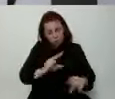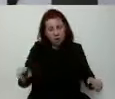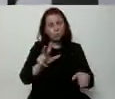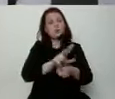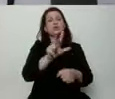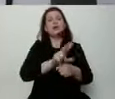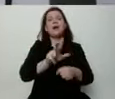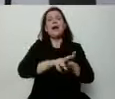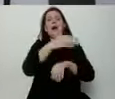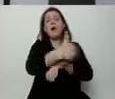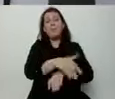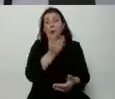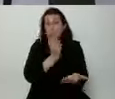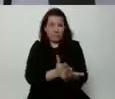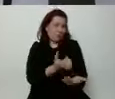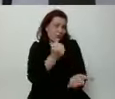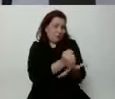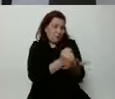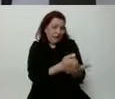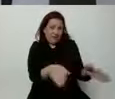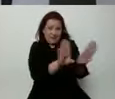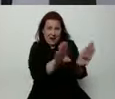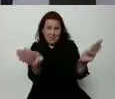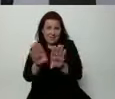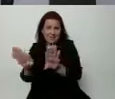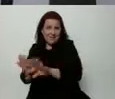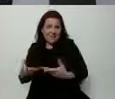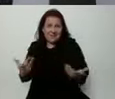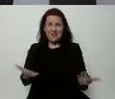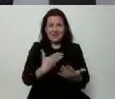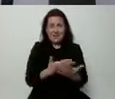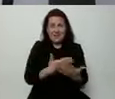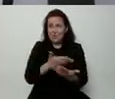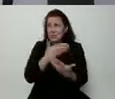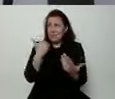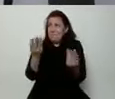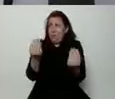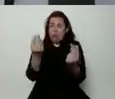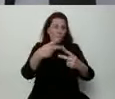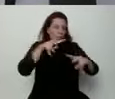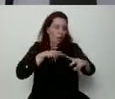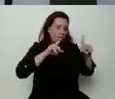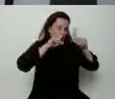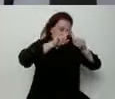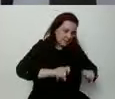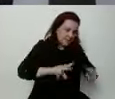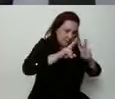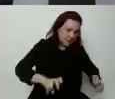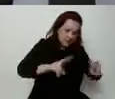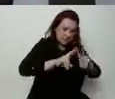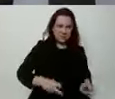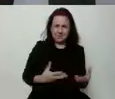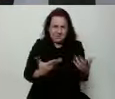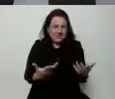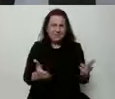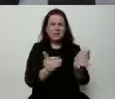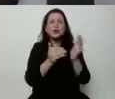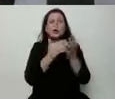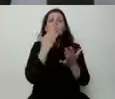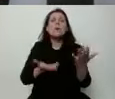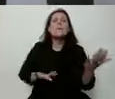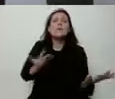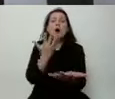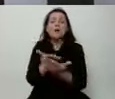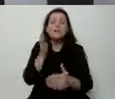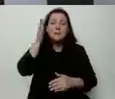Te sprawy są już po prostu zamknięte. W związku z tym nie ma, przez cały czas nie ma po co do nich wracać. Dzisiaj trzeba mówić o propozycjach na przyszłość. Dzisiaj naprawdę